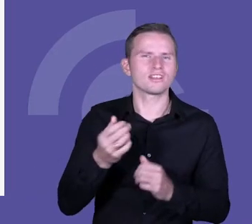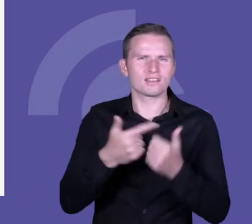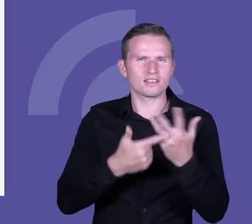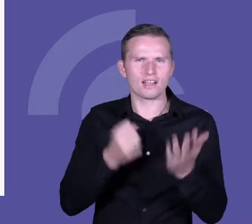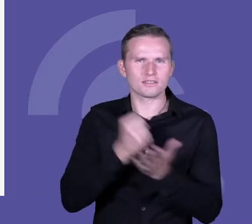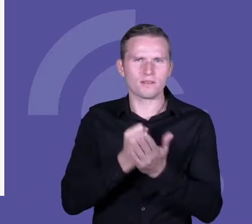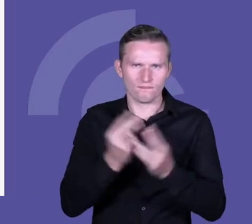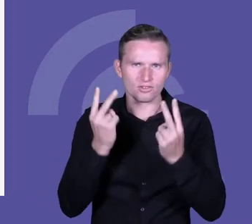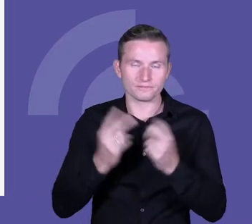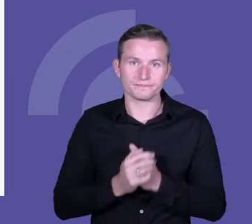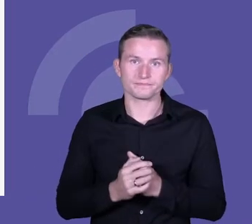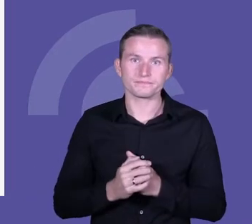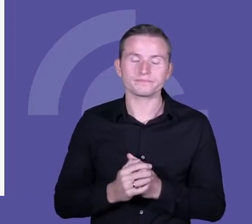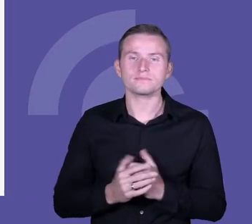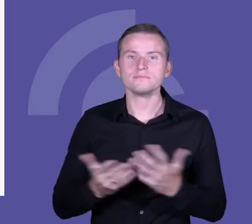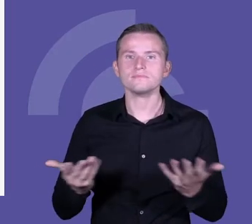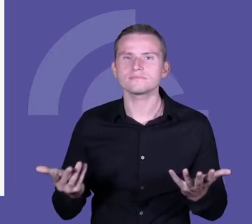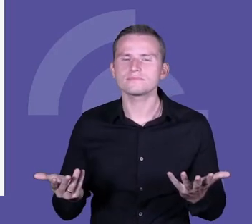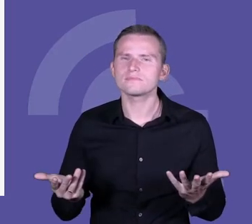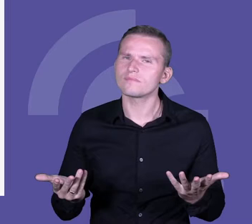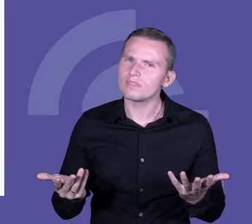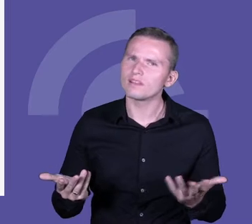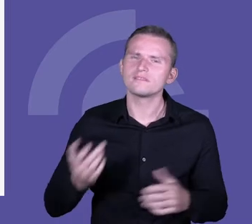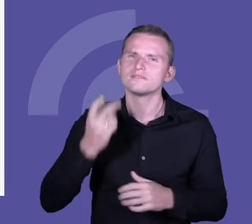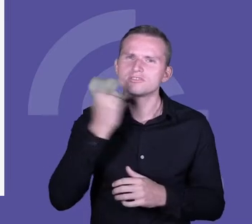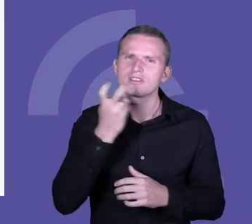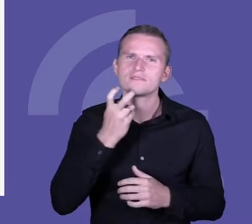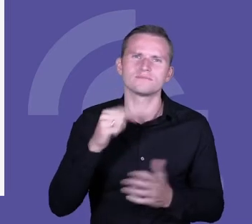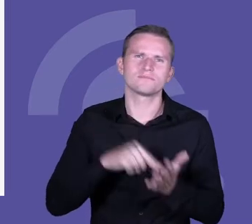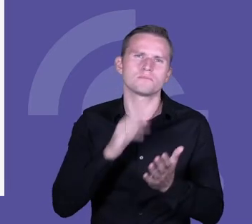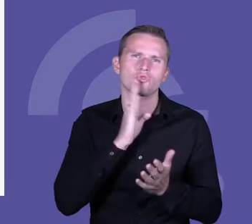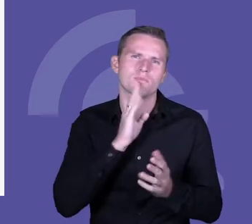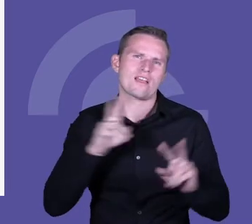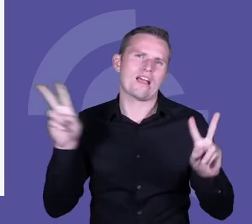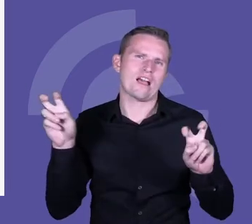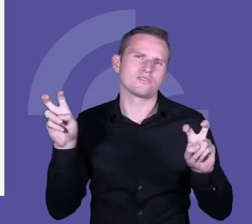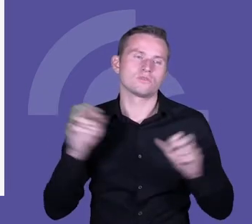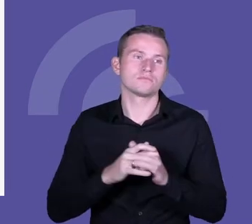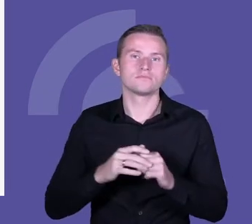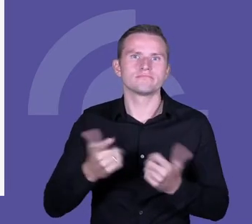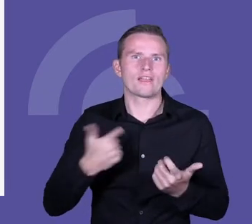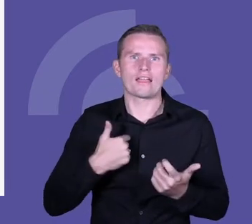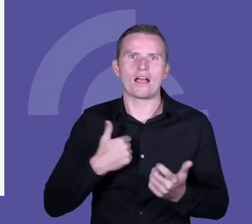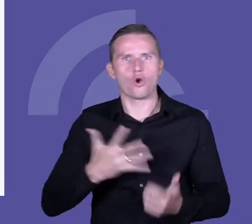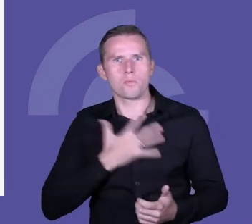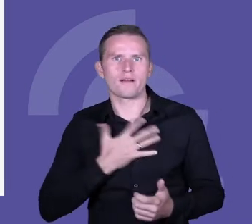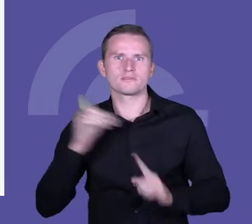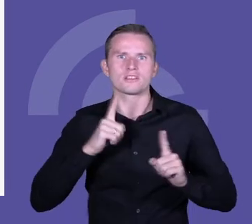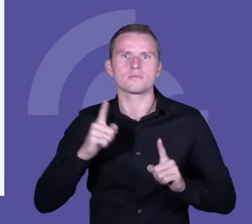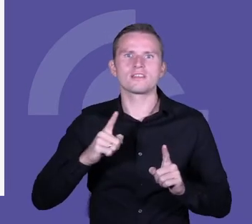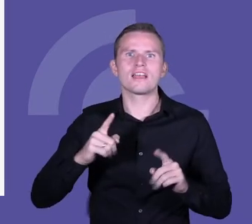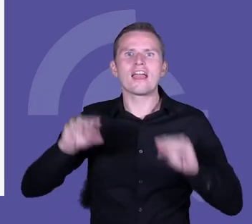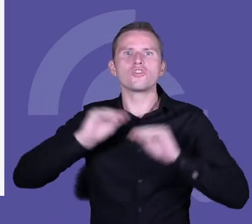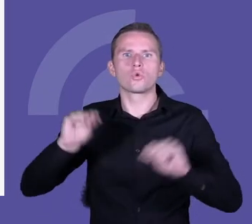wszystkim takich, że właściwie to jest takie wręcz hasło. Ja się w ogóle strasznie boję, jak w edukacji się pojawiają jakieś takie hasła, które wszyscy